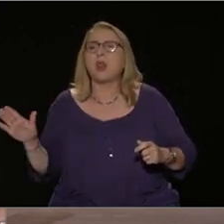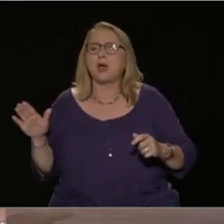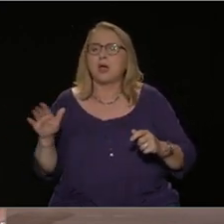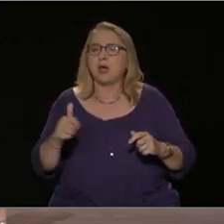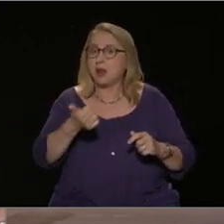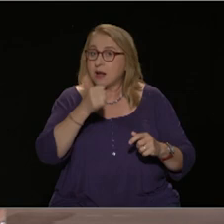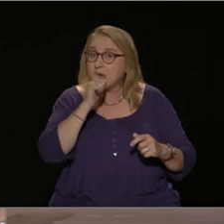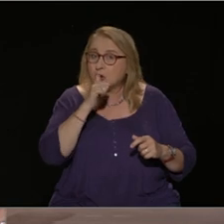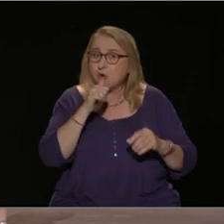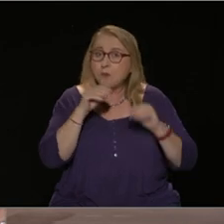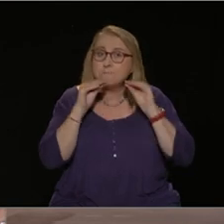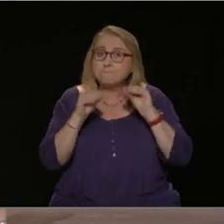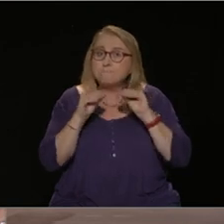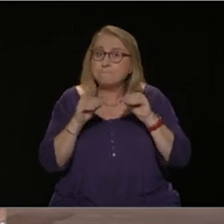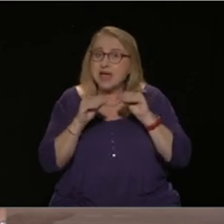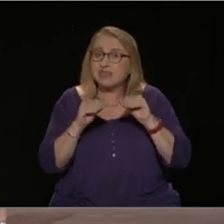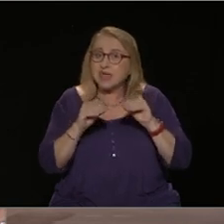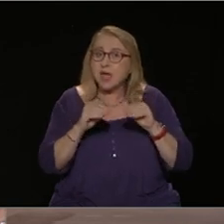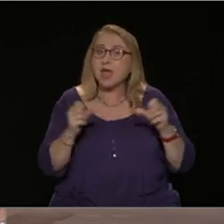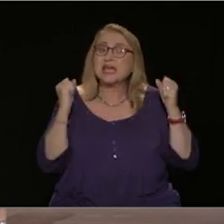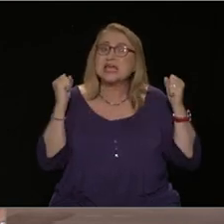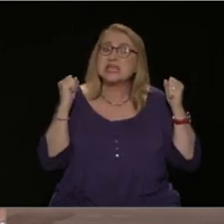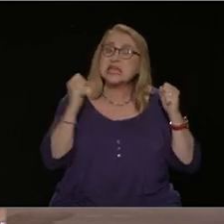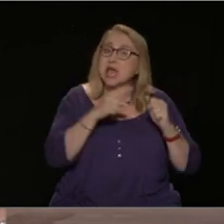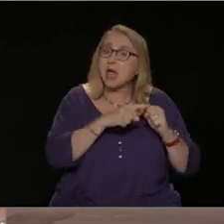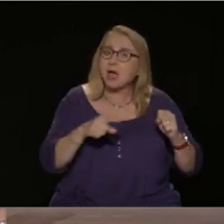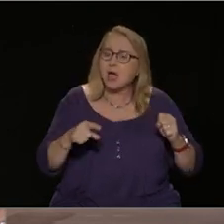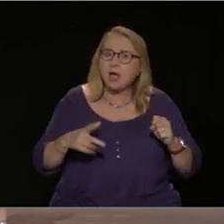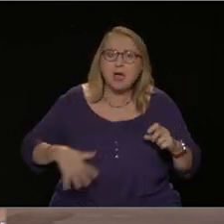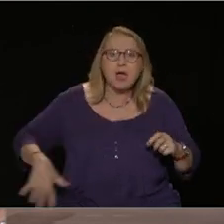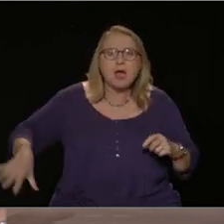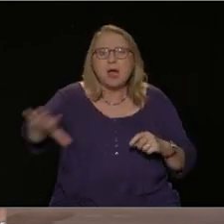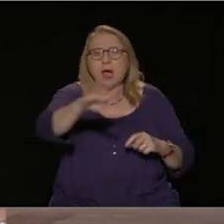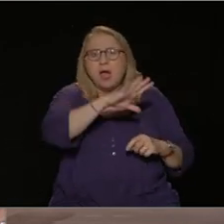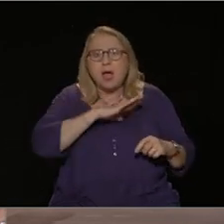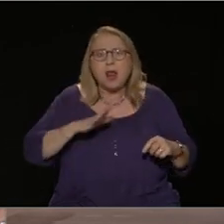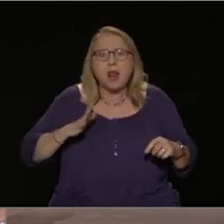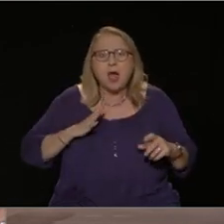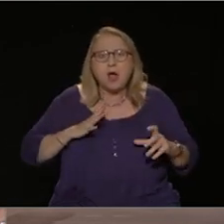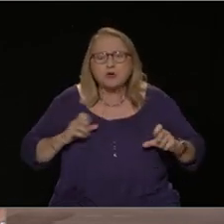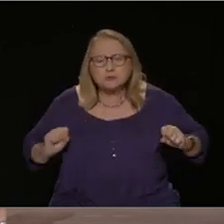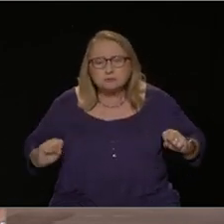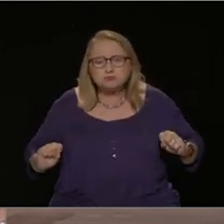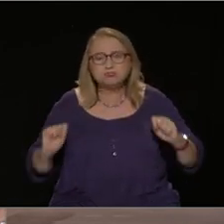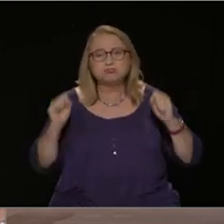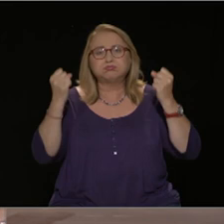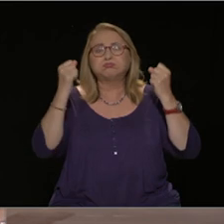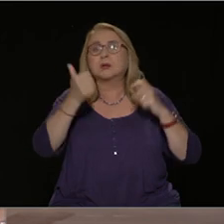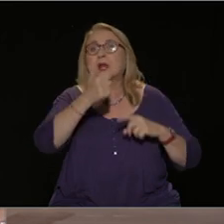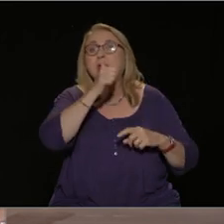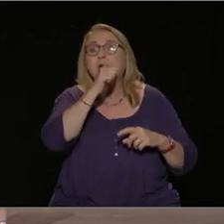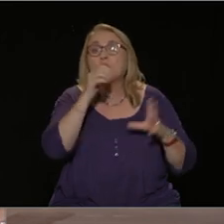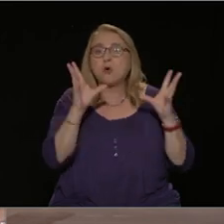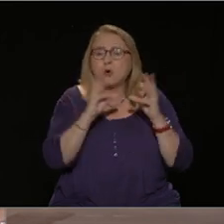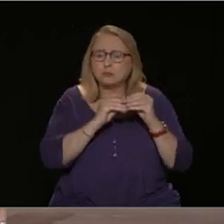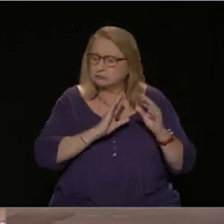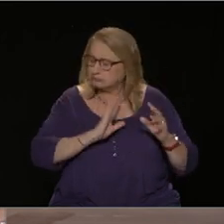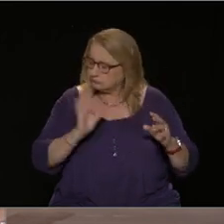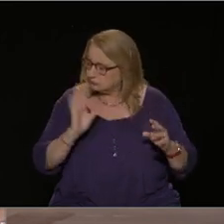νερό, παρά την εκφρασμένη θέληση της τεράστιας πλειοψηφίας του ελληνικού λαού να παραμείνει ένα δημόσιο και κοινωνικό αγαθό,